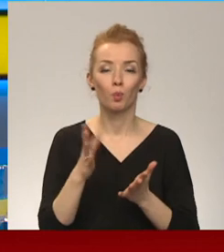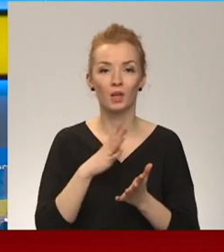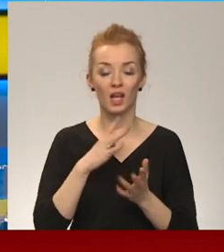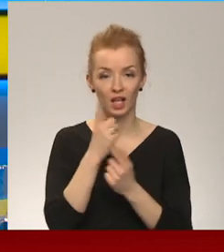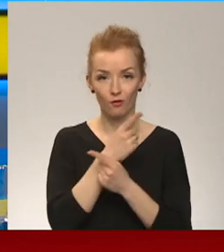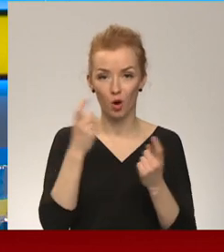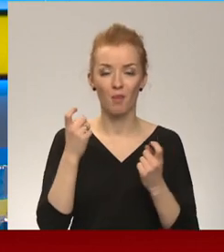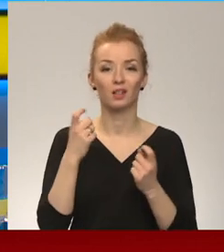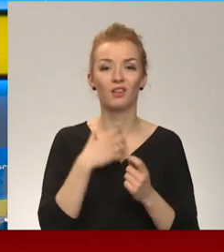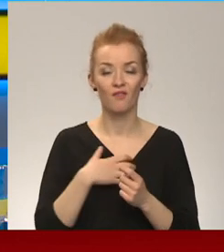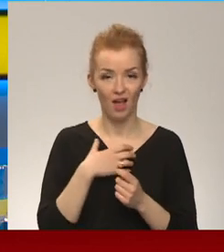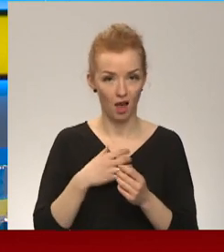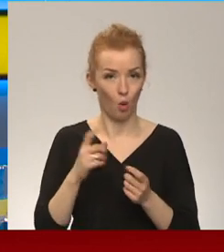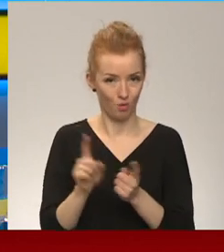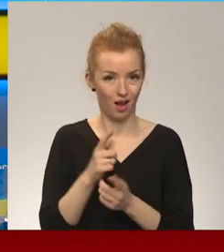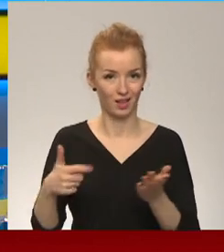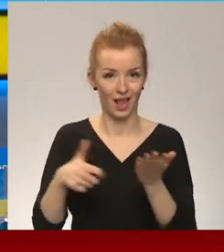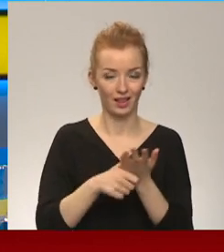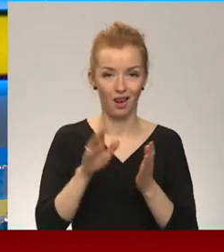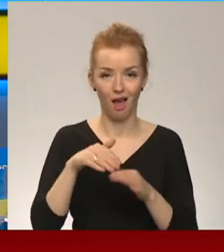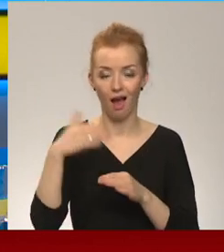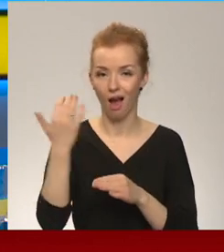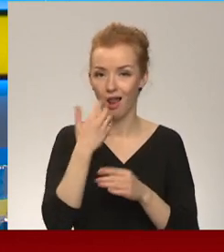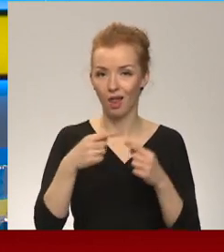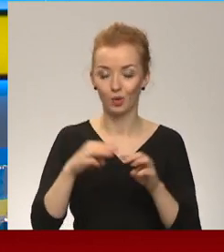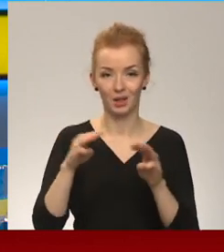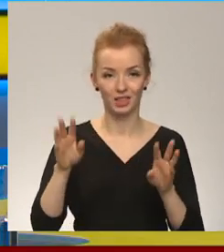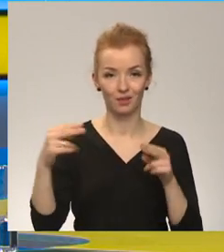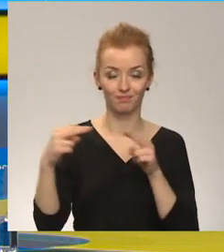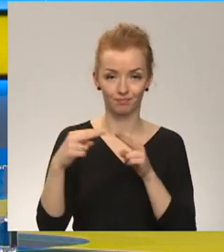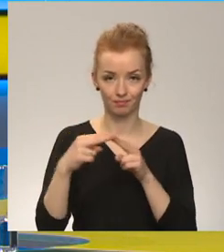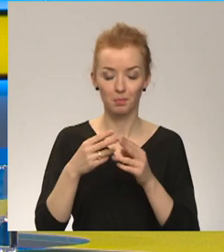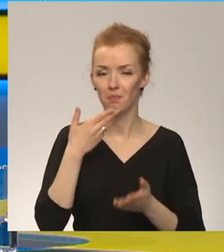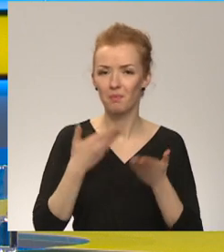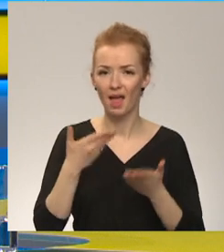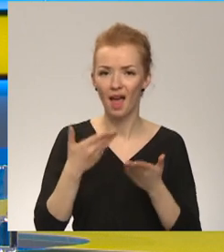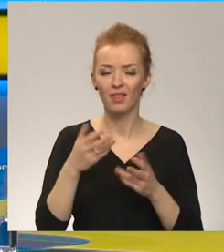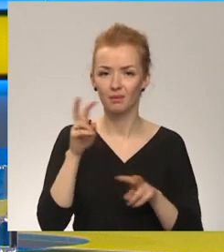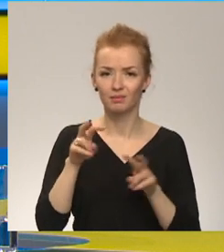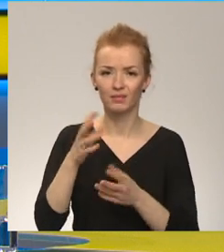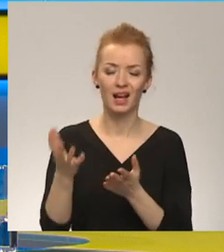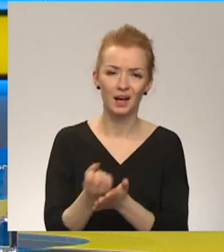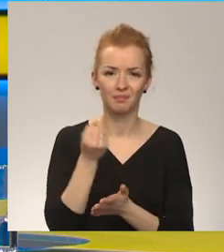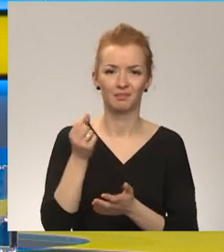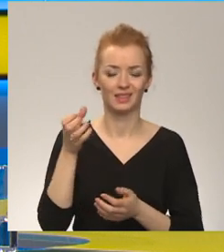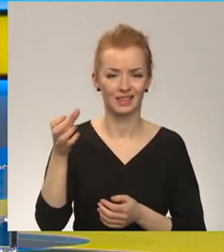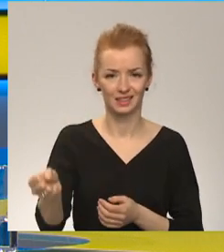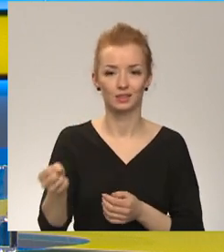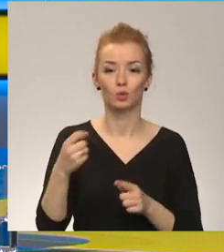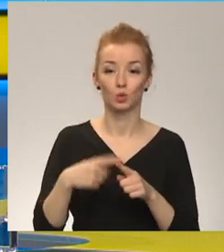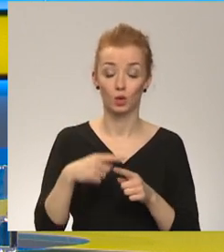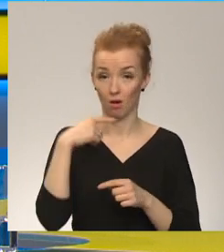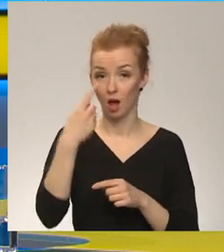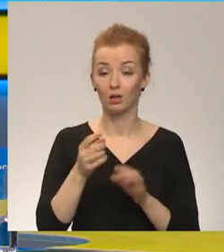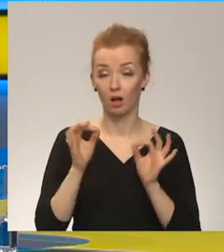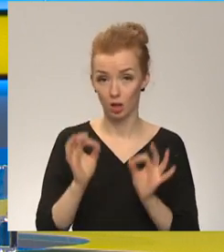protams, vajadzētu reģistrēties, lai ārlietu ministrī varētu šo cilvēku sasniegt, tika meģināts atrast telefonisku vai kā citādi. Tiešām jāsaka,